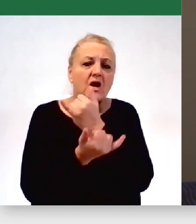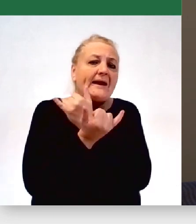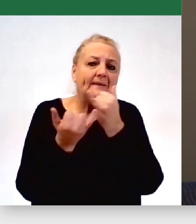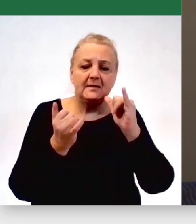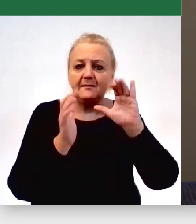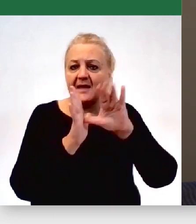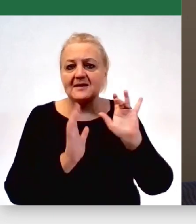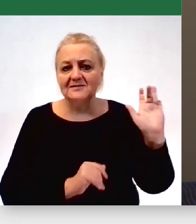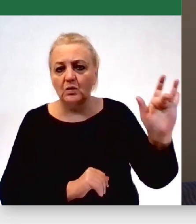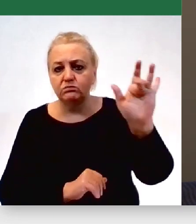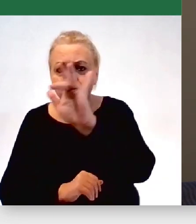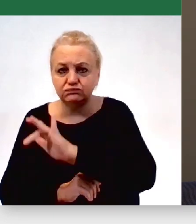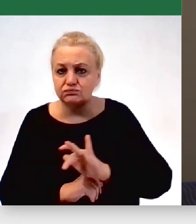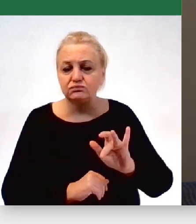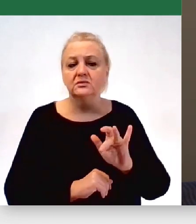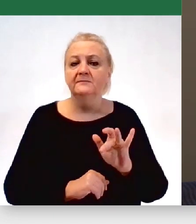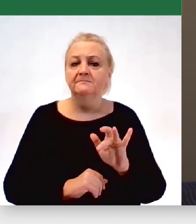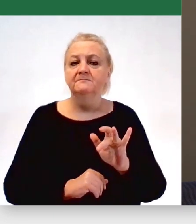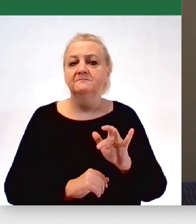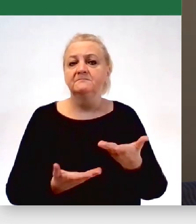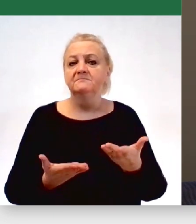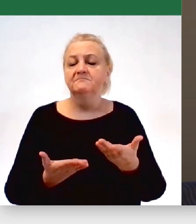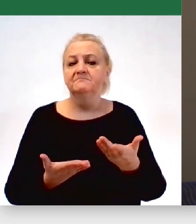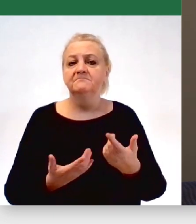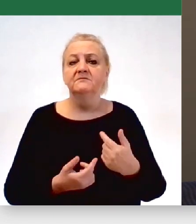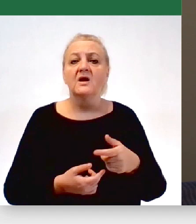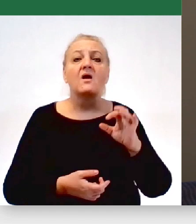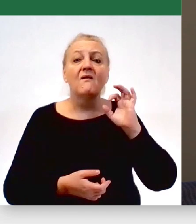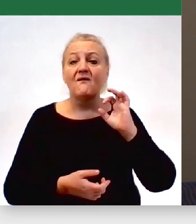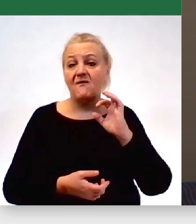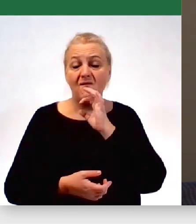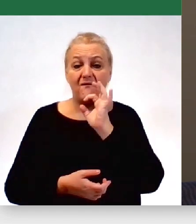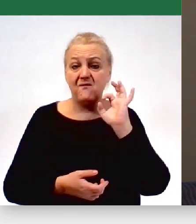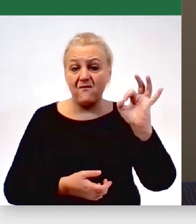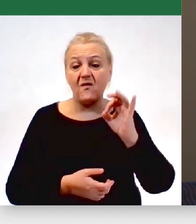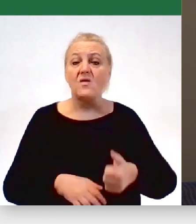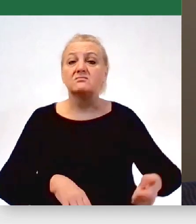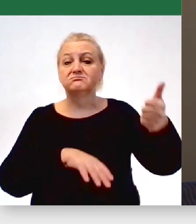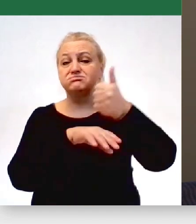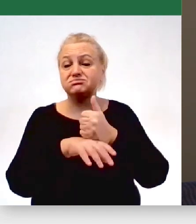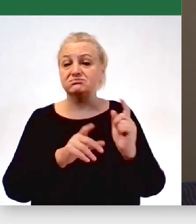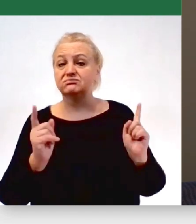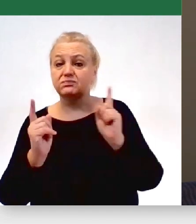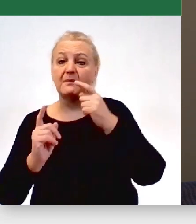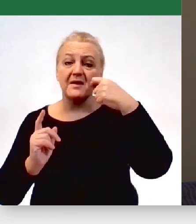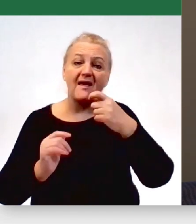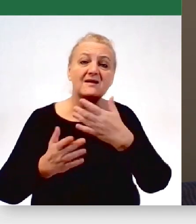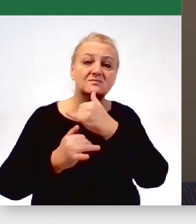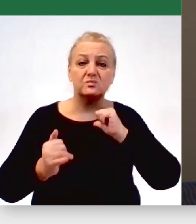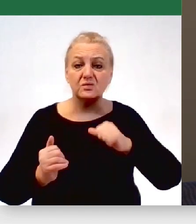miasta i miasteczka przyjdzie do swojego wójta, burmistrza i prezydenta i